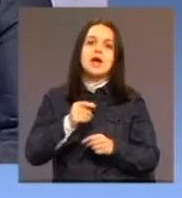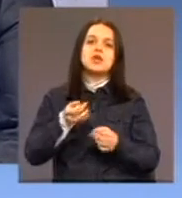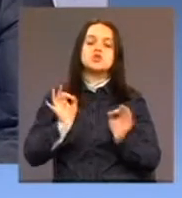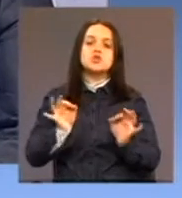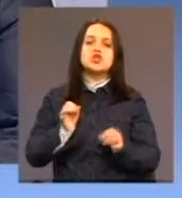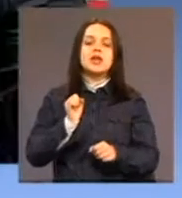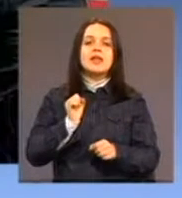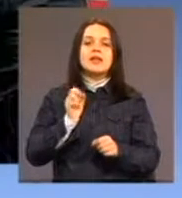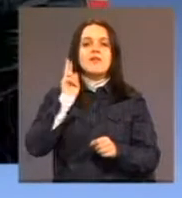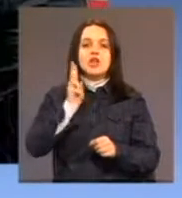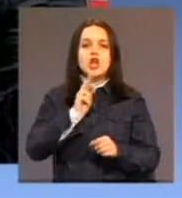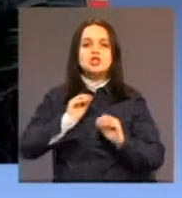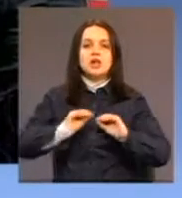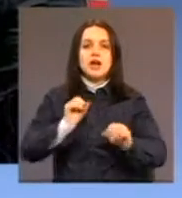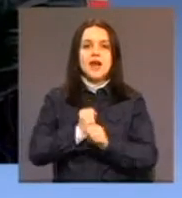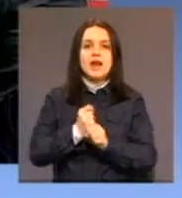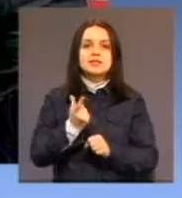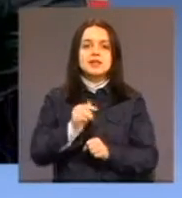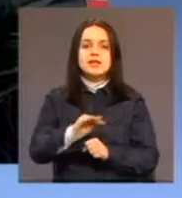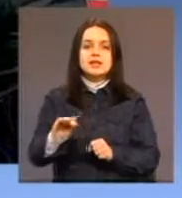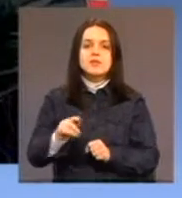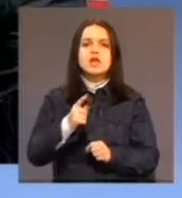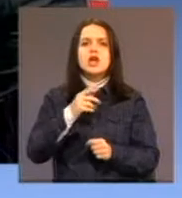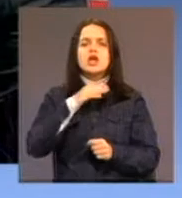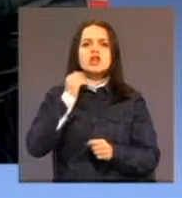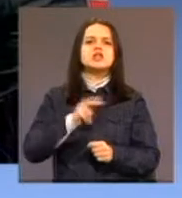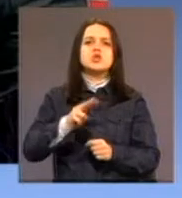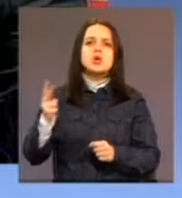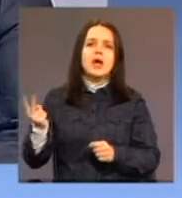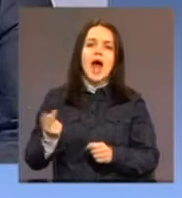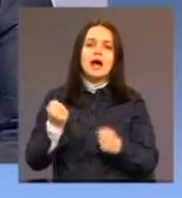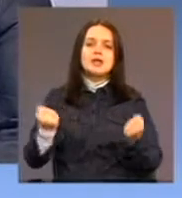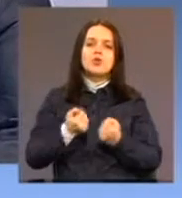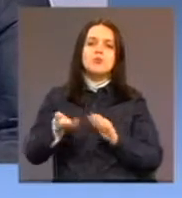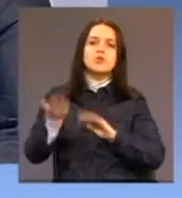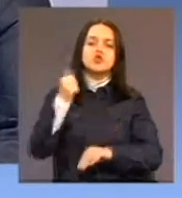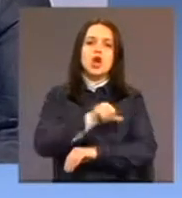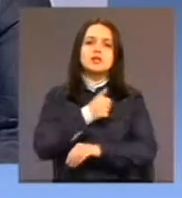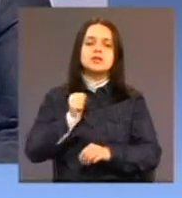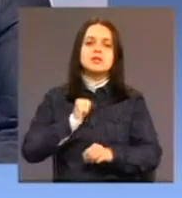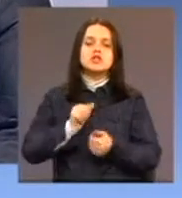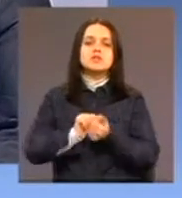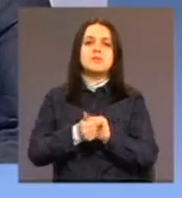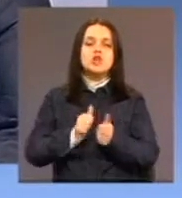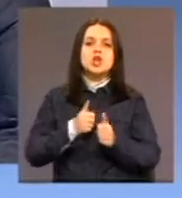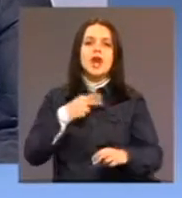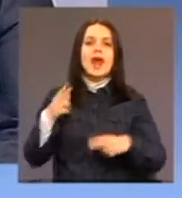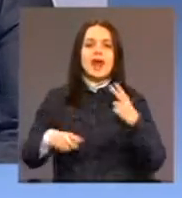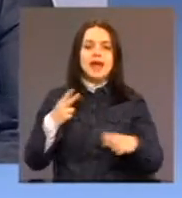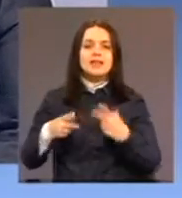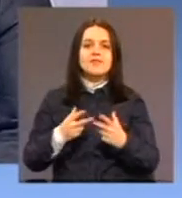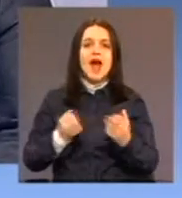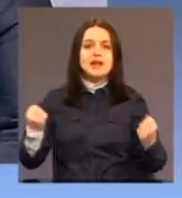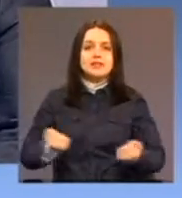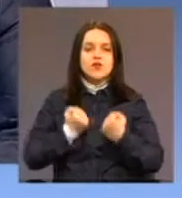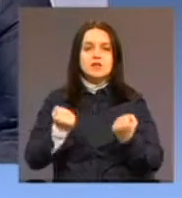i dosta drugih aktivnosti. Evo, u prošloj godini smo imali i određene sportsko-rekreativne aktivnosti na